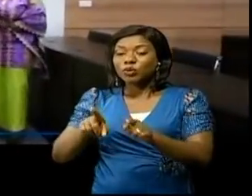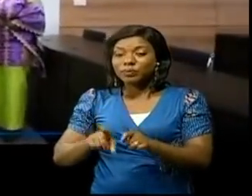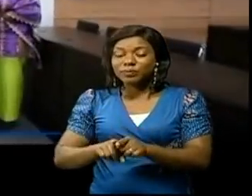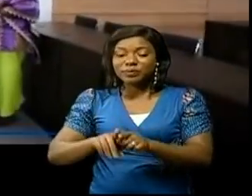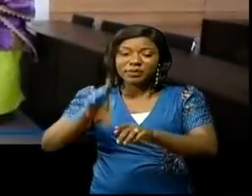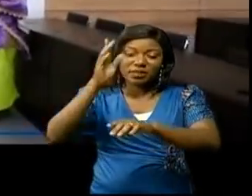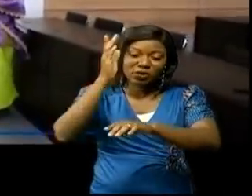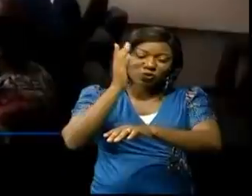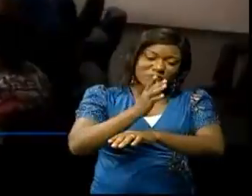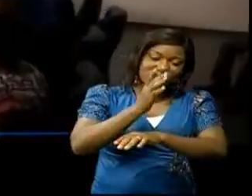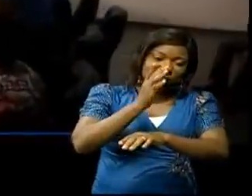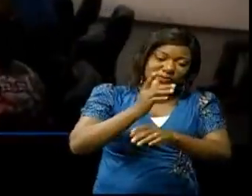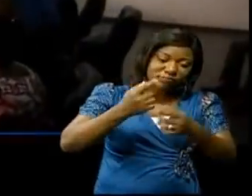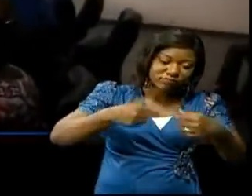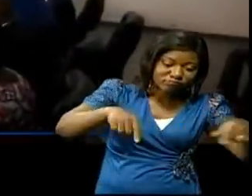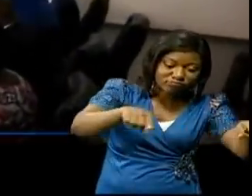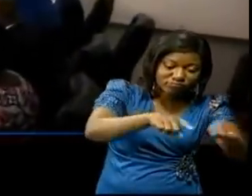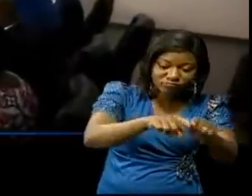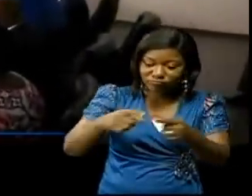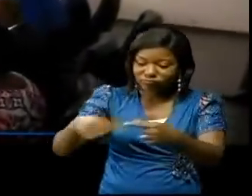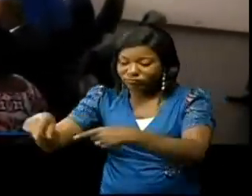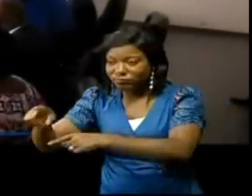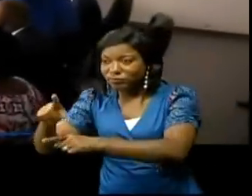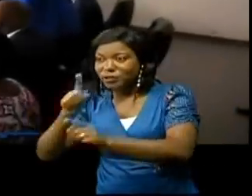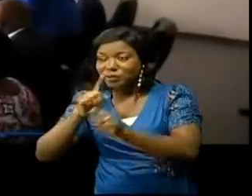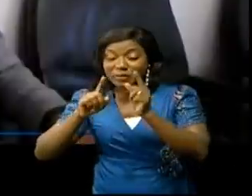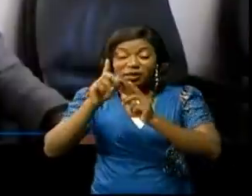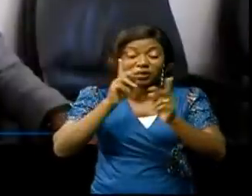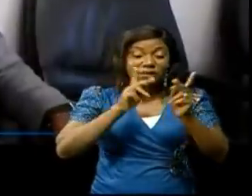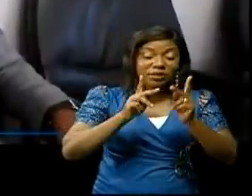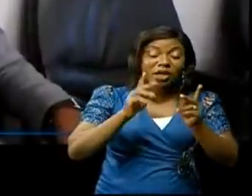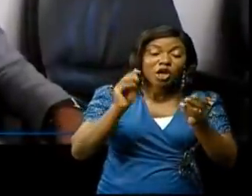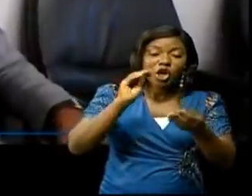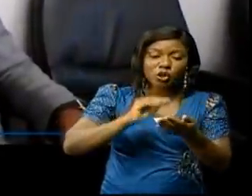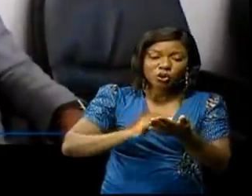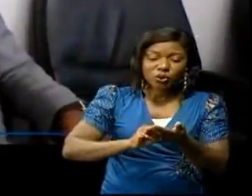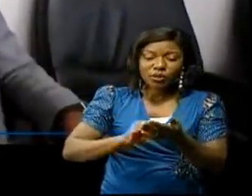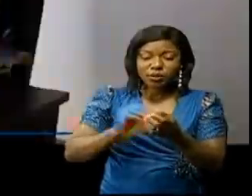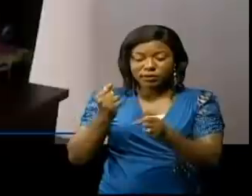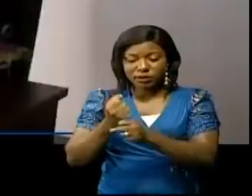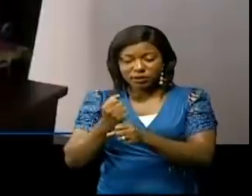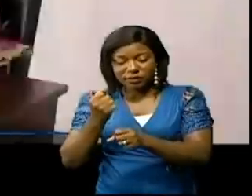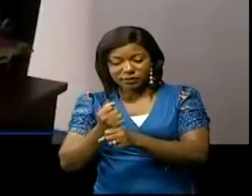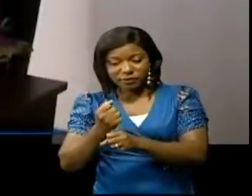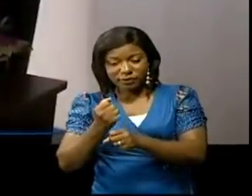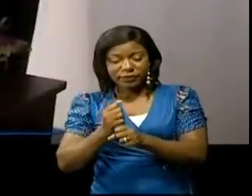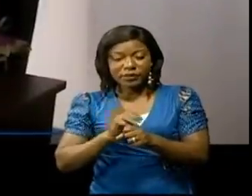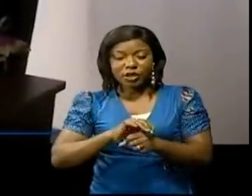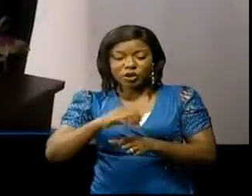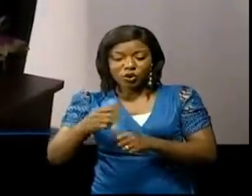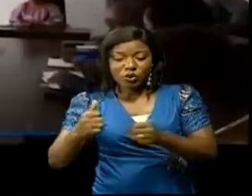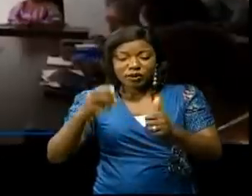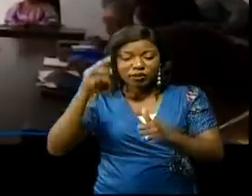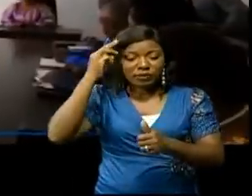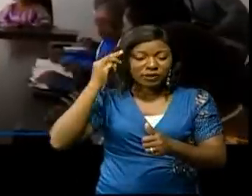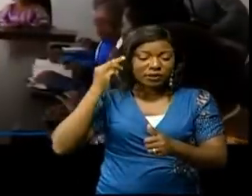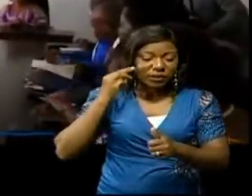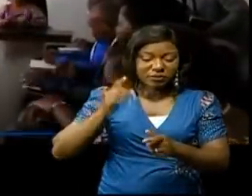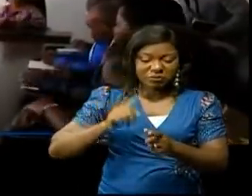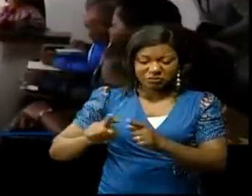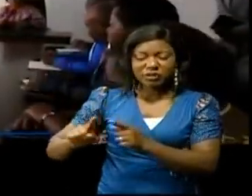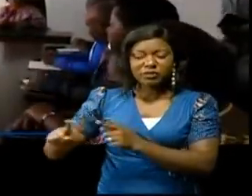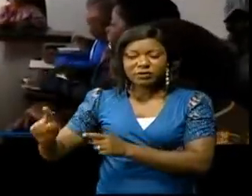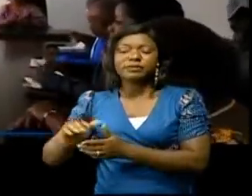de conférence et la salle de réunion. Une autre séance de travail a eu lieu dans la salle de conseil avec certains ministres sectoriels. Bruno